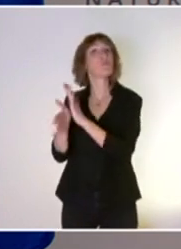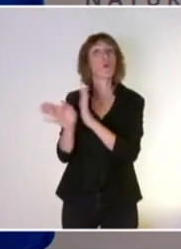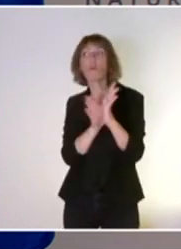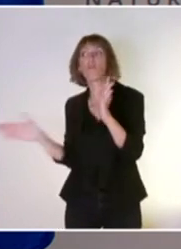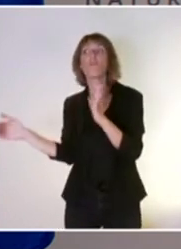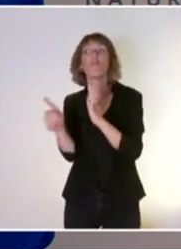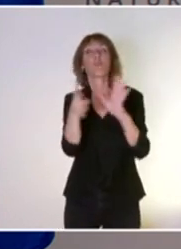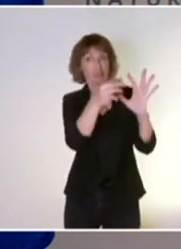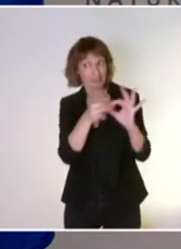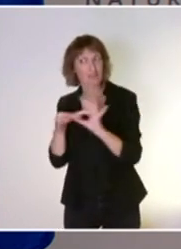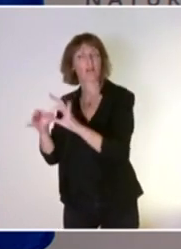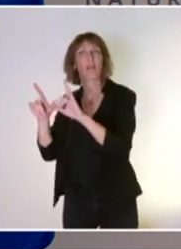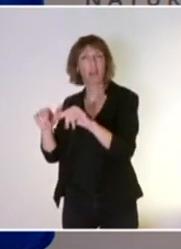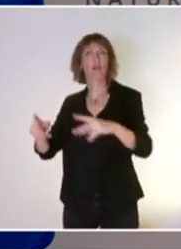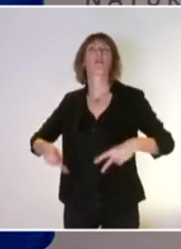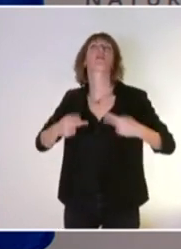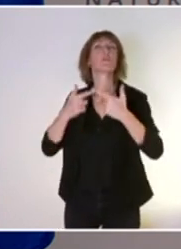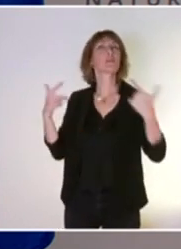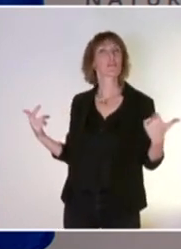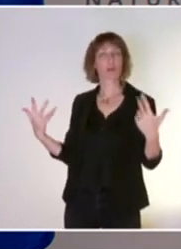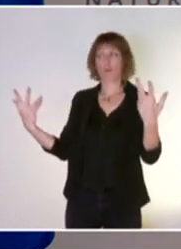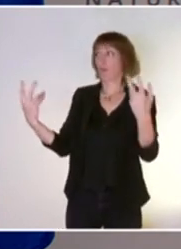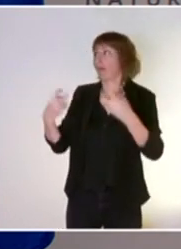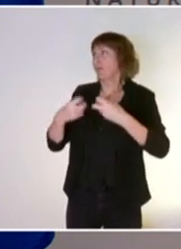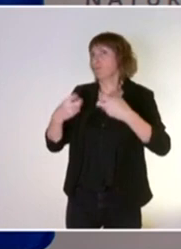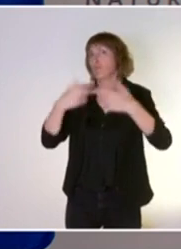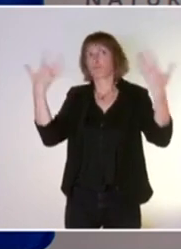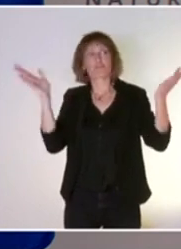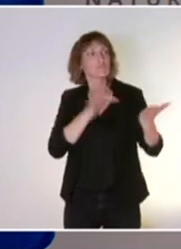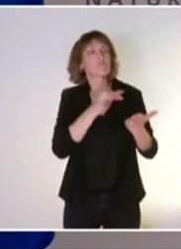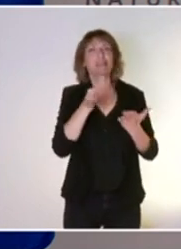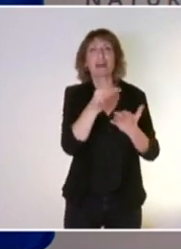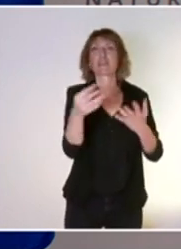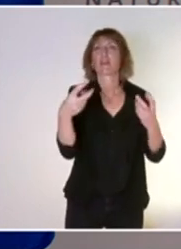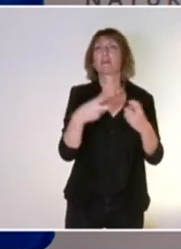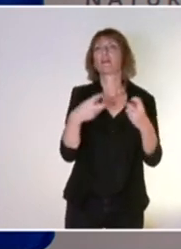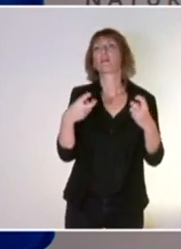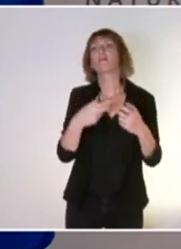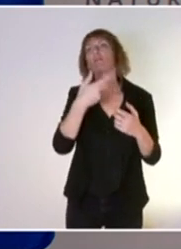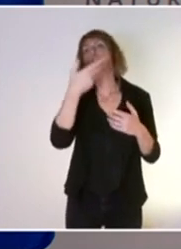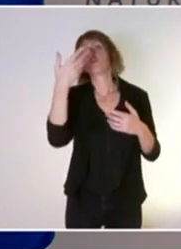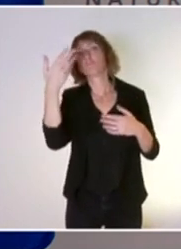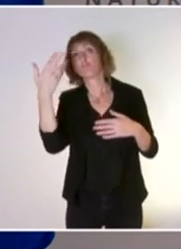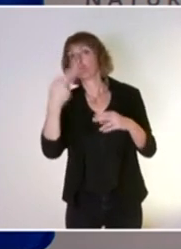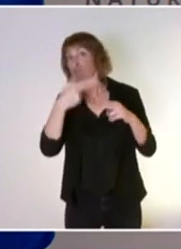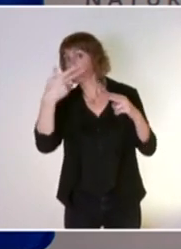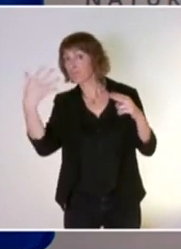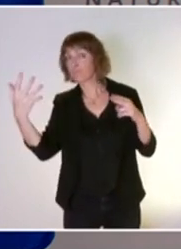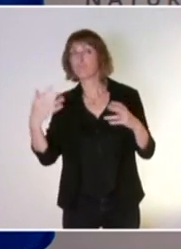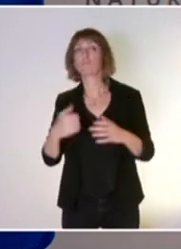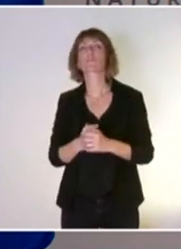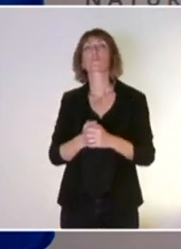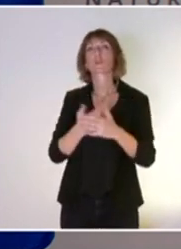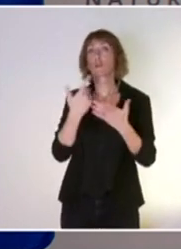la préservation de la biodiversité. On pense évidemment à toutes les autres stratégies comme Farm to Fork et tout ce que nous pourrons faire avec